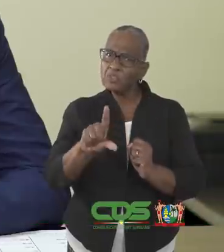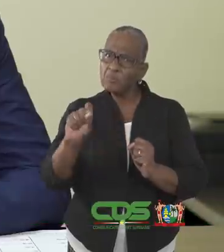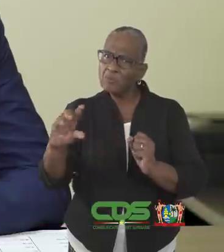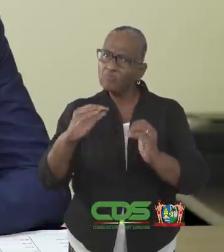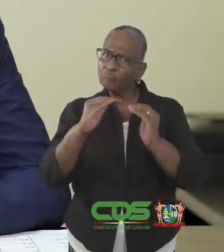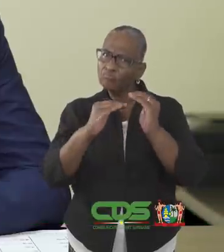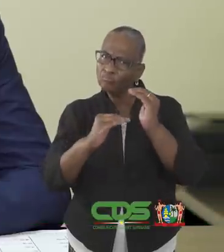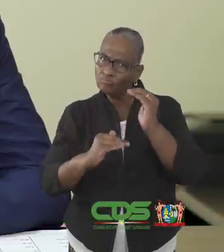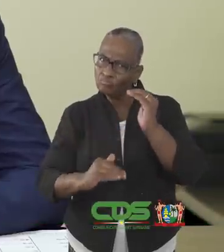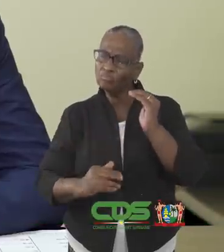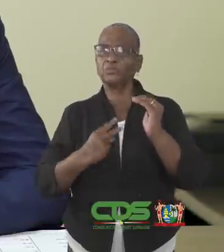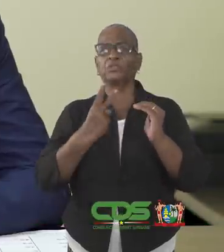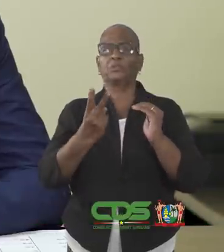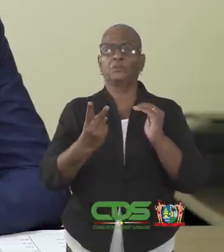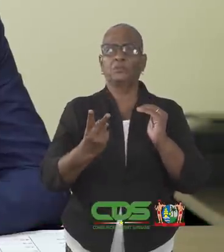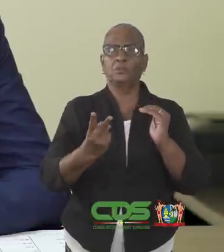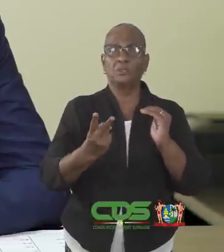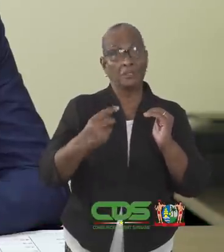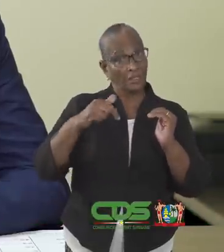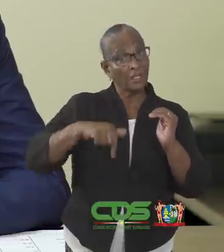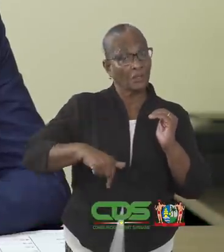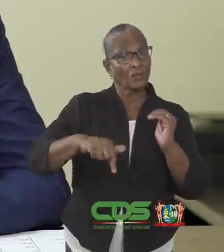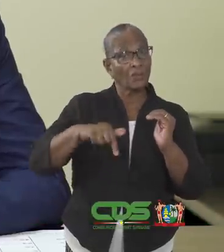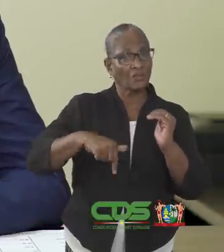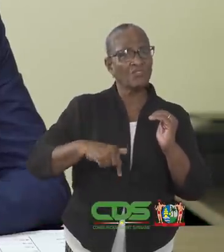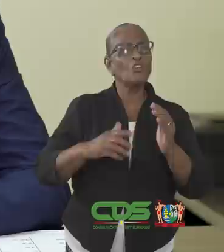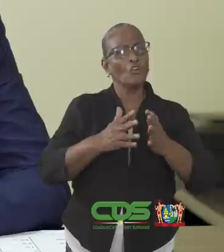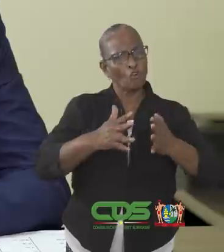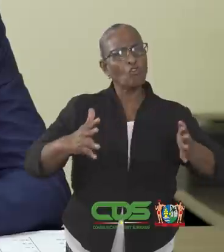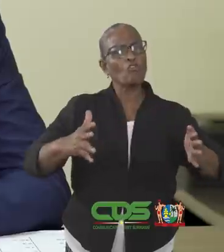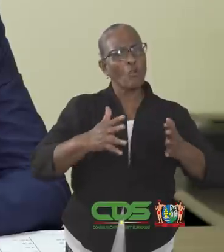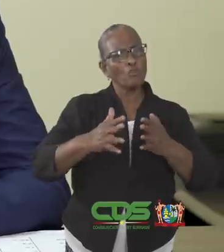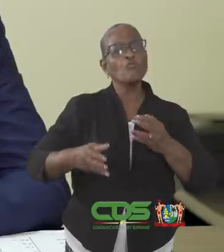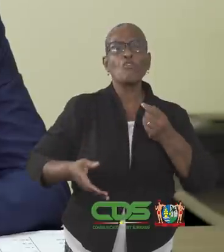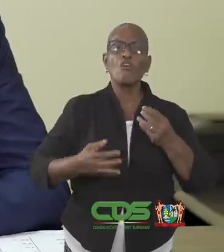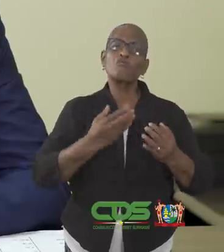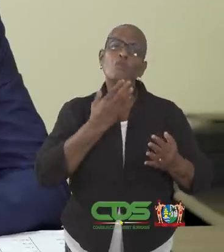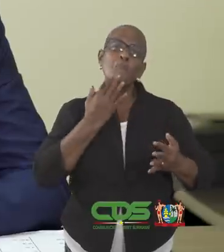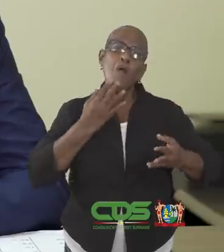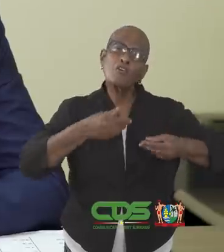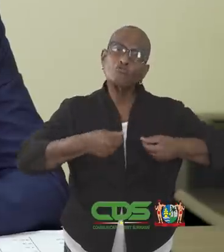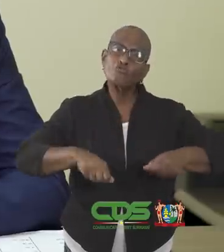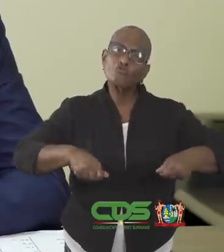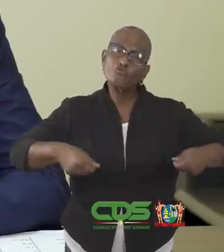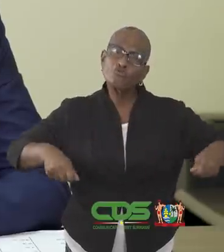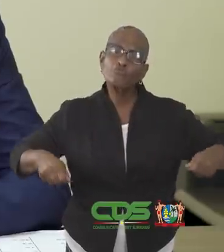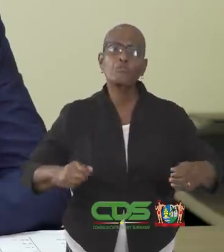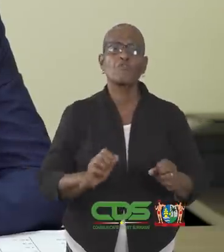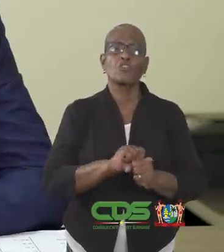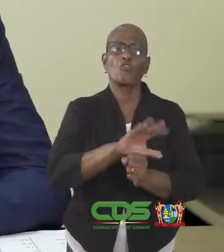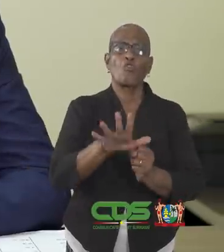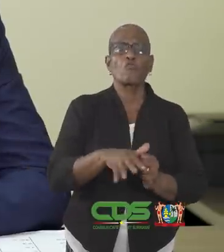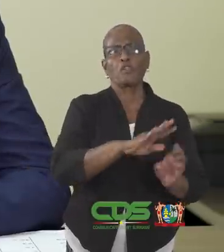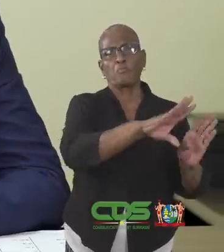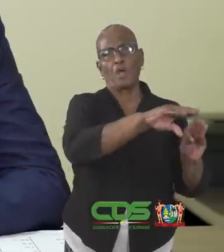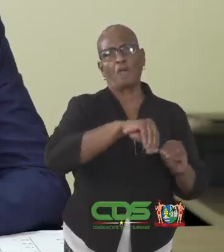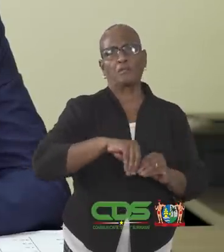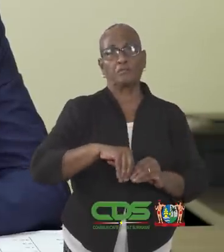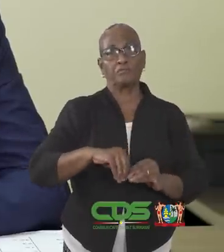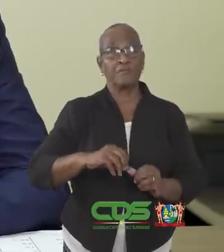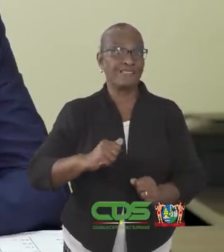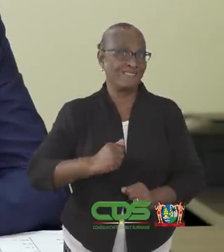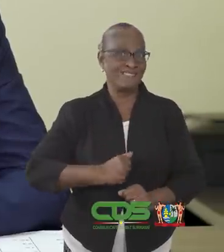-19 besmettingen kunnen waarnemen. Hierdoor was er ruimte voor versoepeling van de COVID-maatregelen.